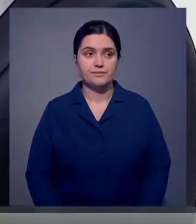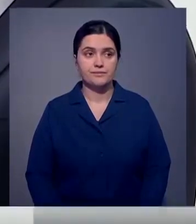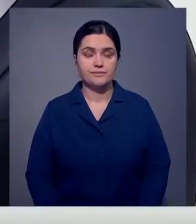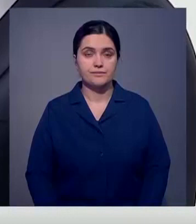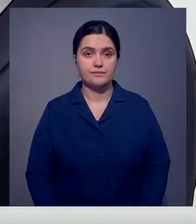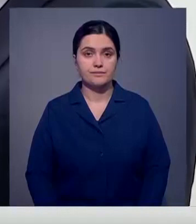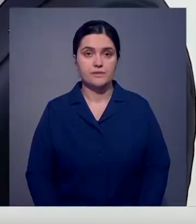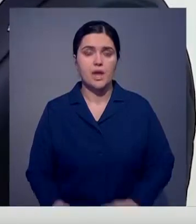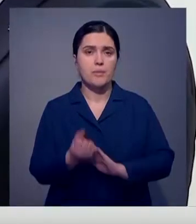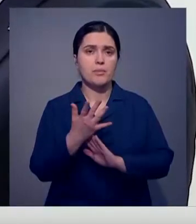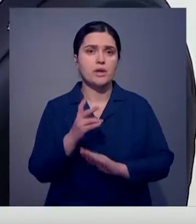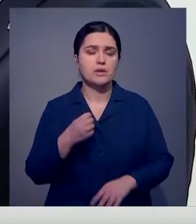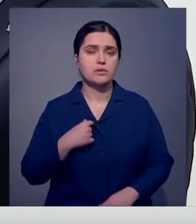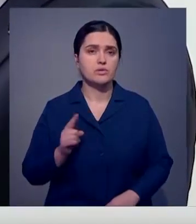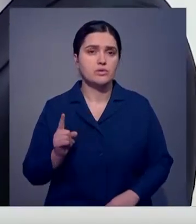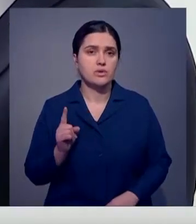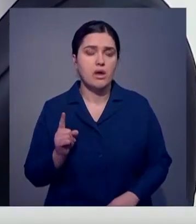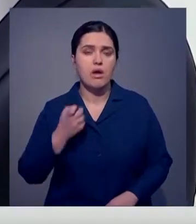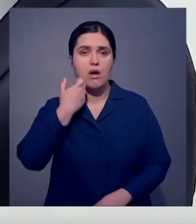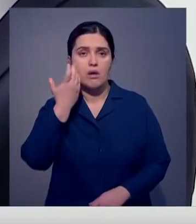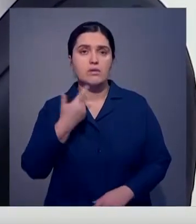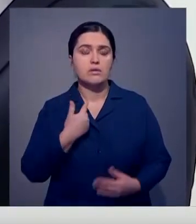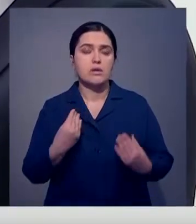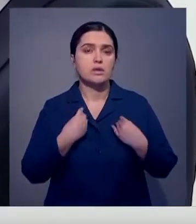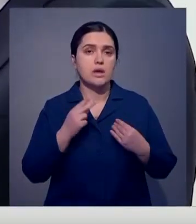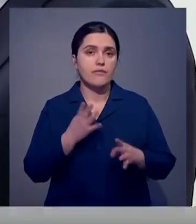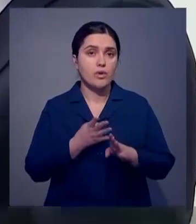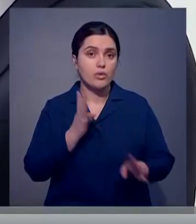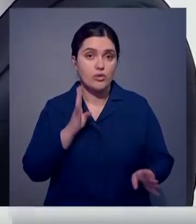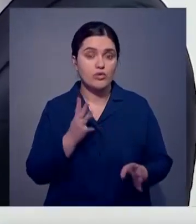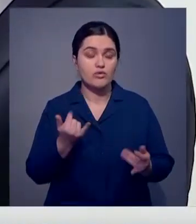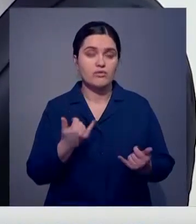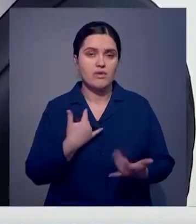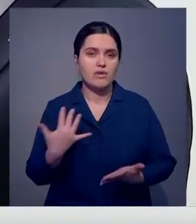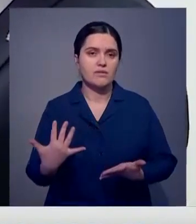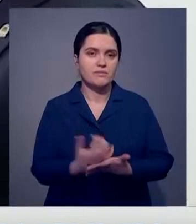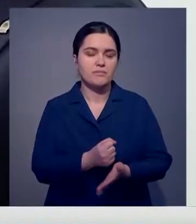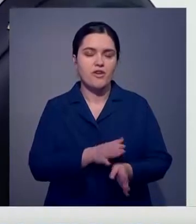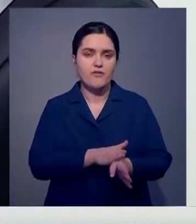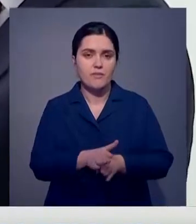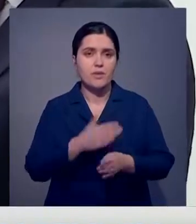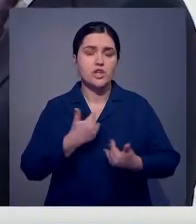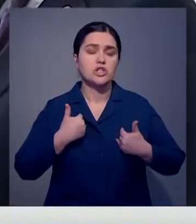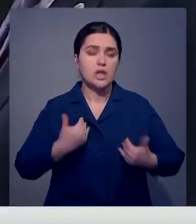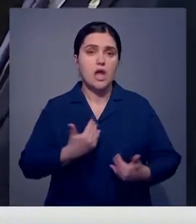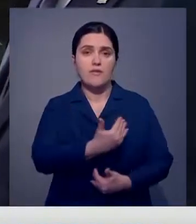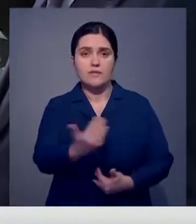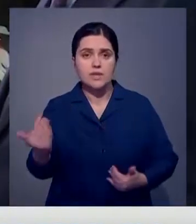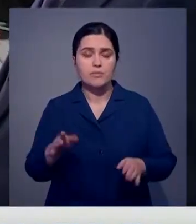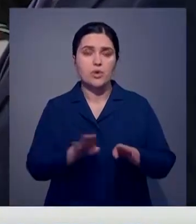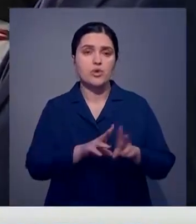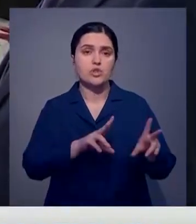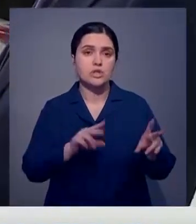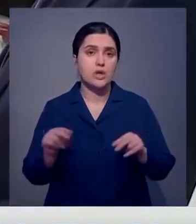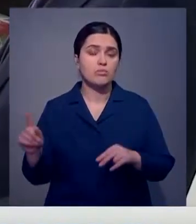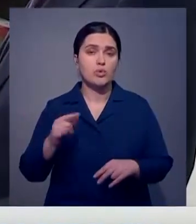15 лет мы ждали, когда дойдет очередь до нас на получение жилья. И вот, наконец, наша мечта сбылась. Я желаю всем такого счастья. Пусть